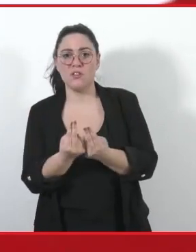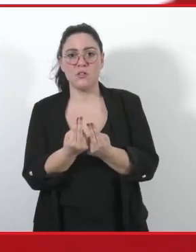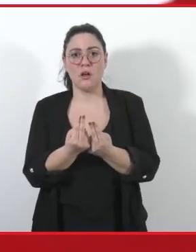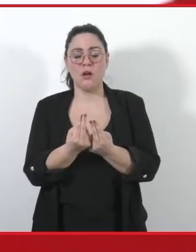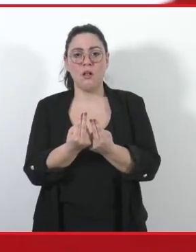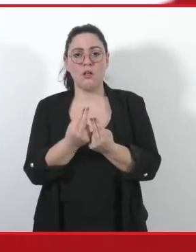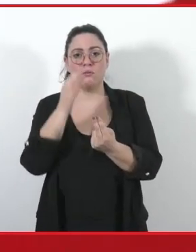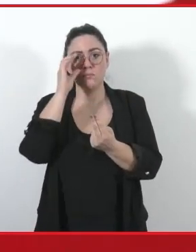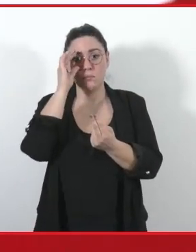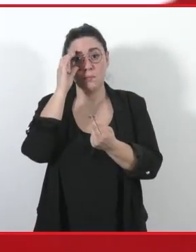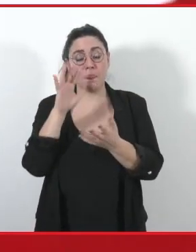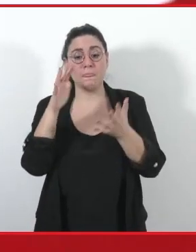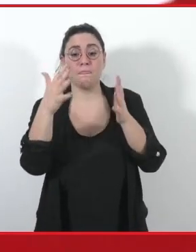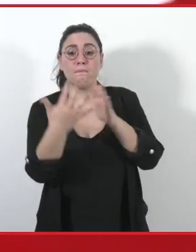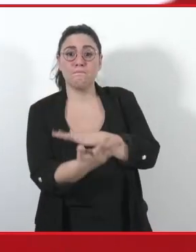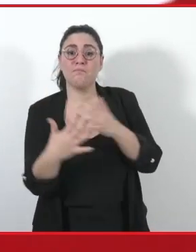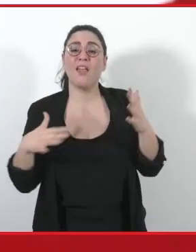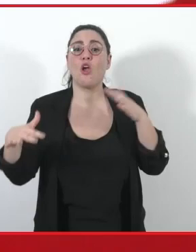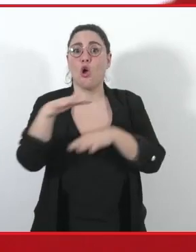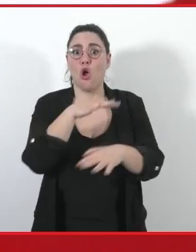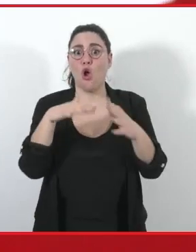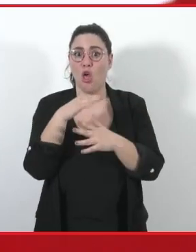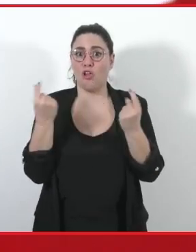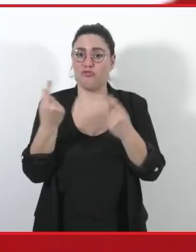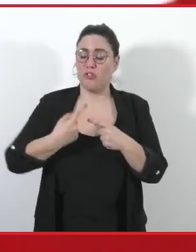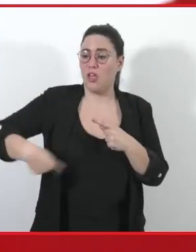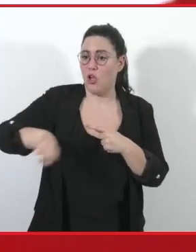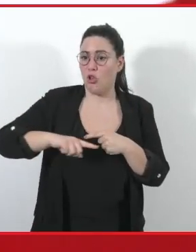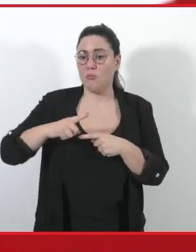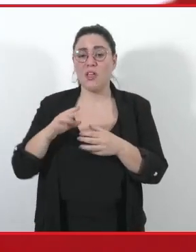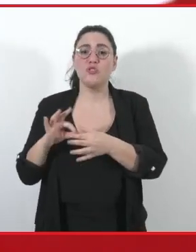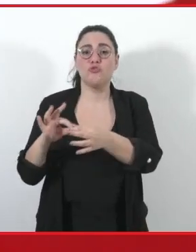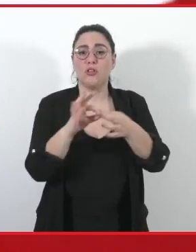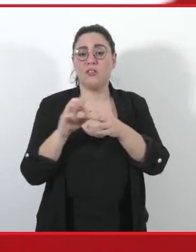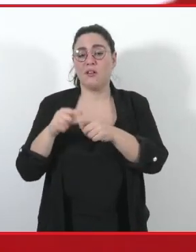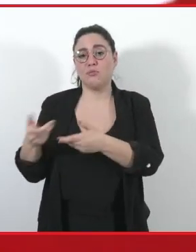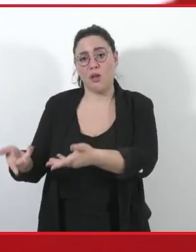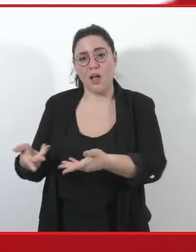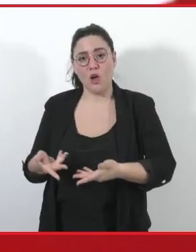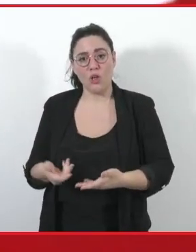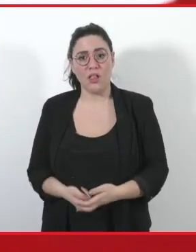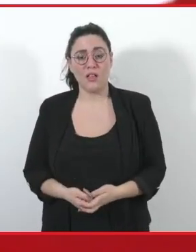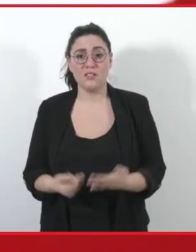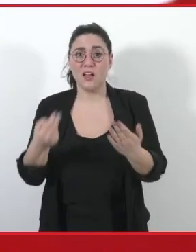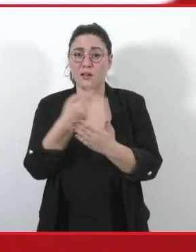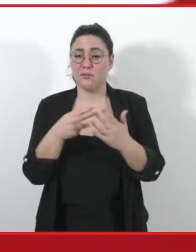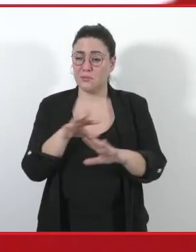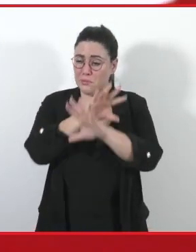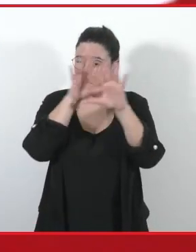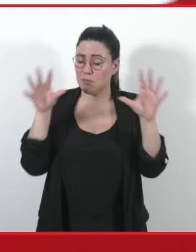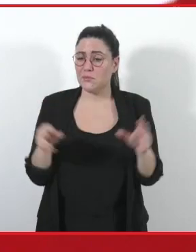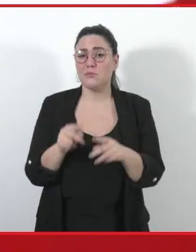ecologica della nostra economia, solidarietà e accoglienza. Un progetto saldamente ancorato ai nostri valori